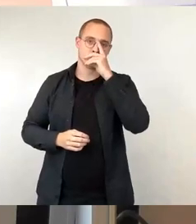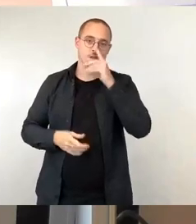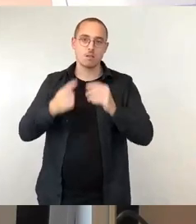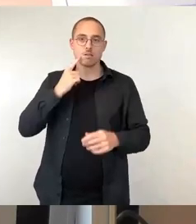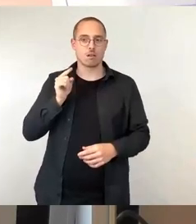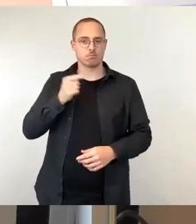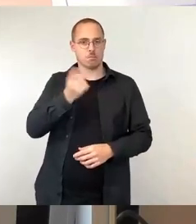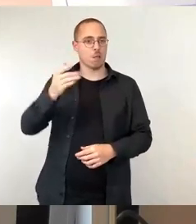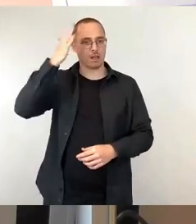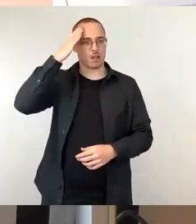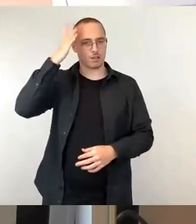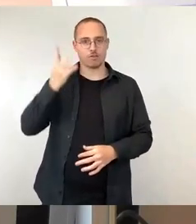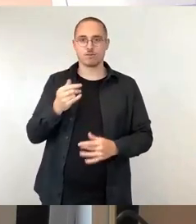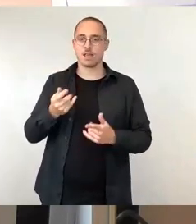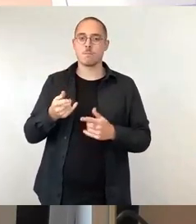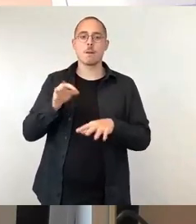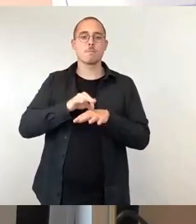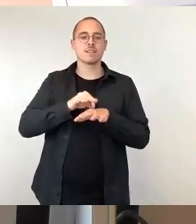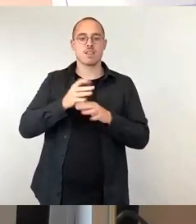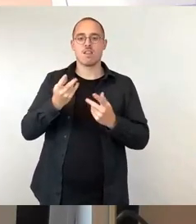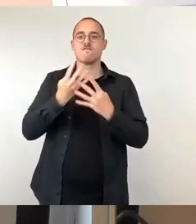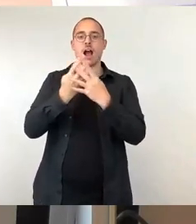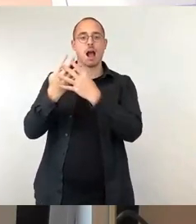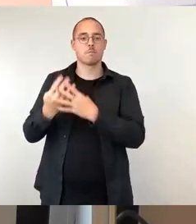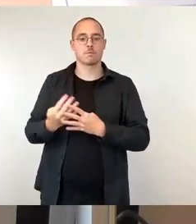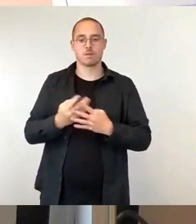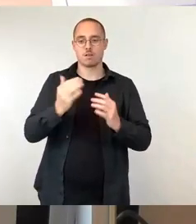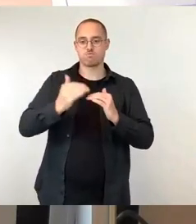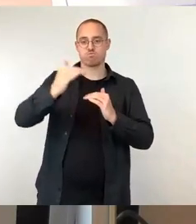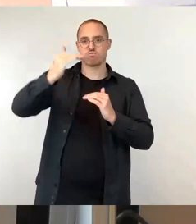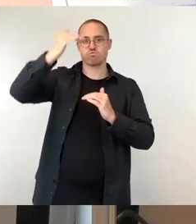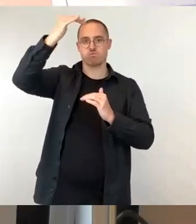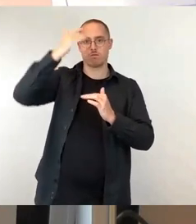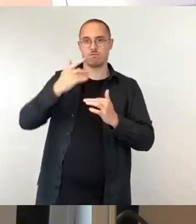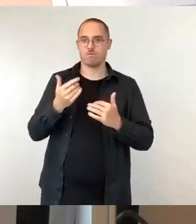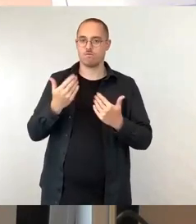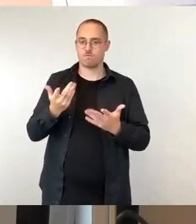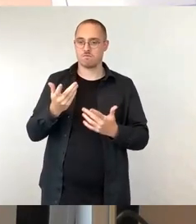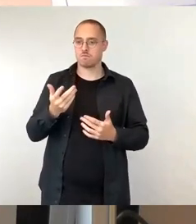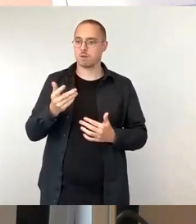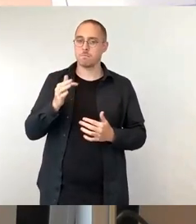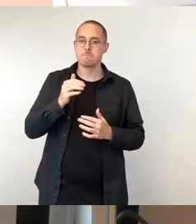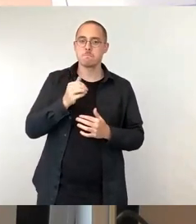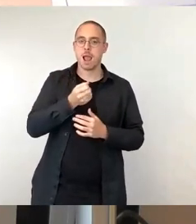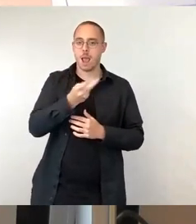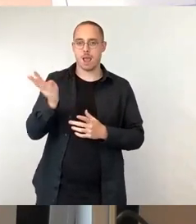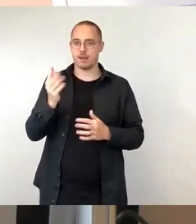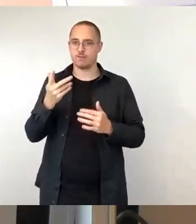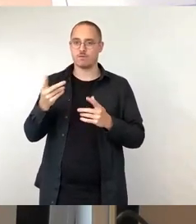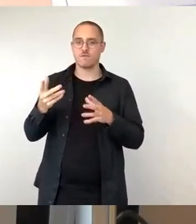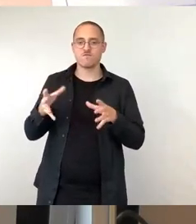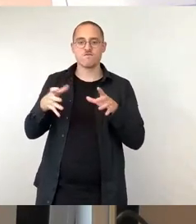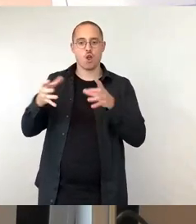verschiedenen Kammern für mehrere Völker. Um nun beispielsweise Bienen in einen anderen Stock zu integrieren,